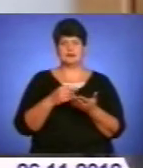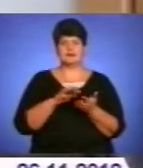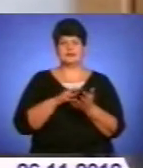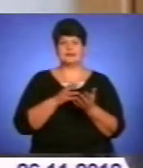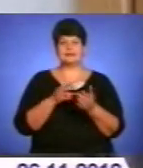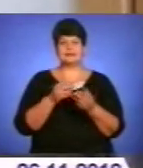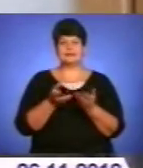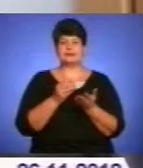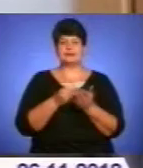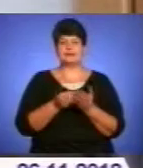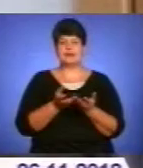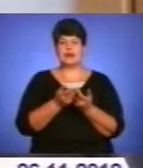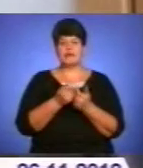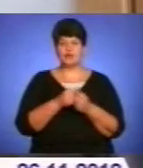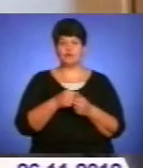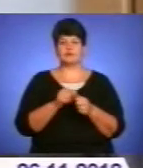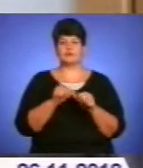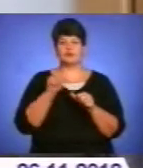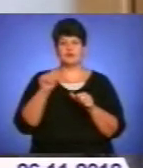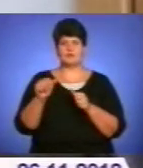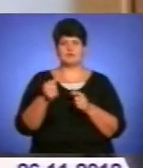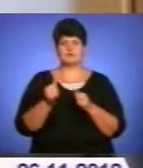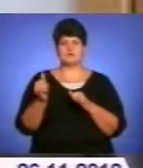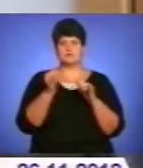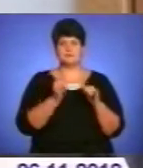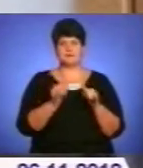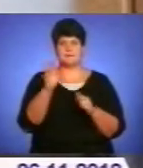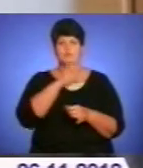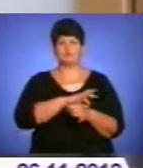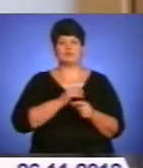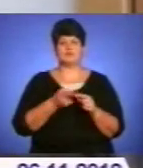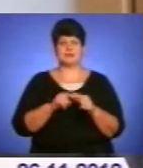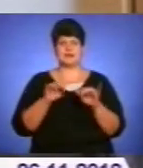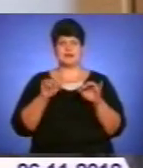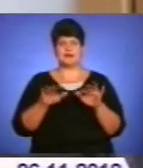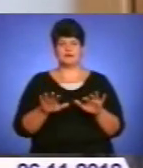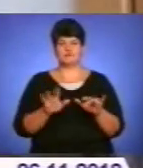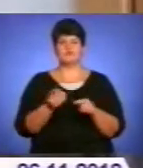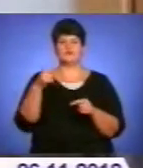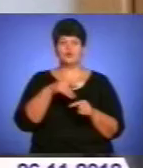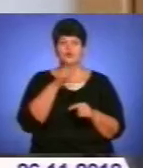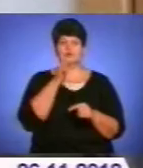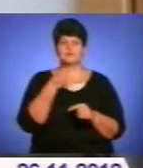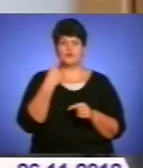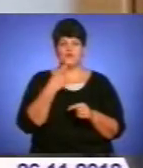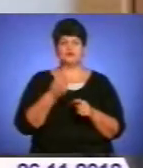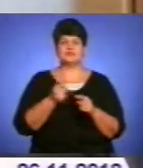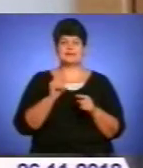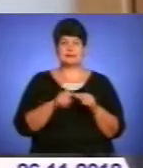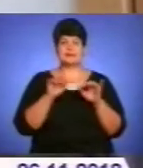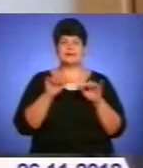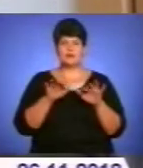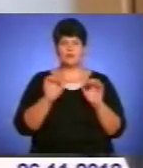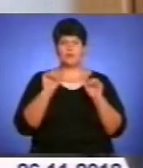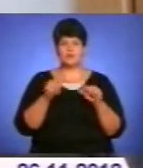тариф буде достатньо для того, щоб забезпечити прибутковість такої діяльності. В той же час, вони підпрацюють, що цією діяльністю може